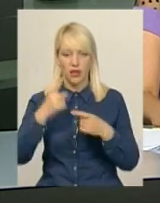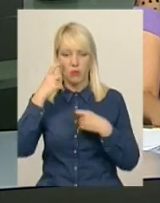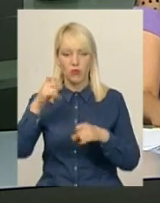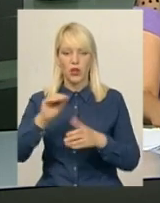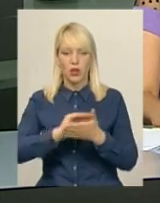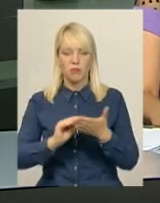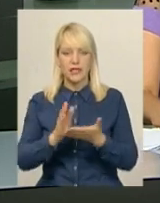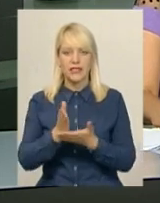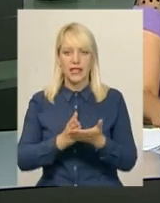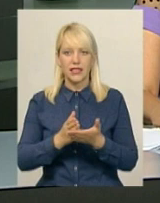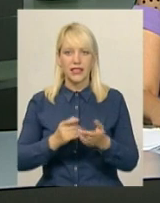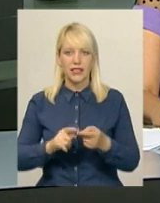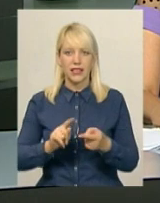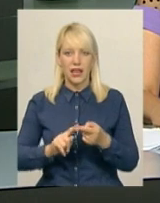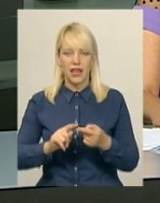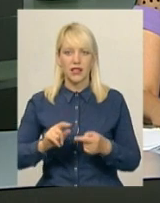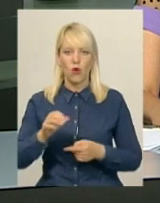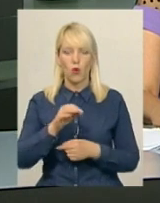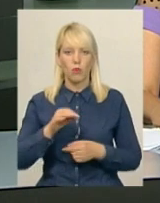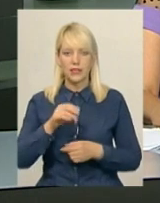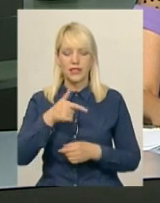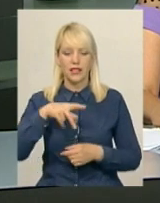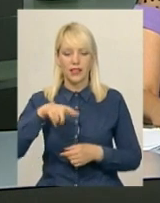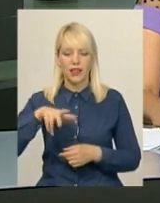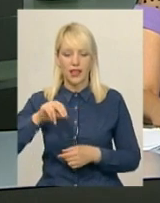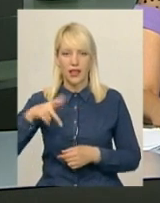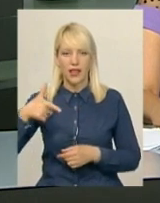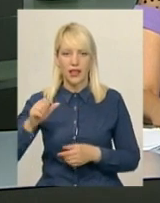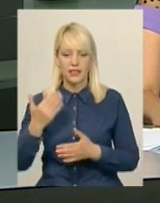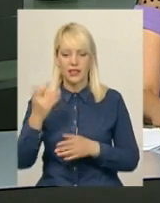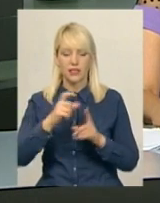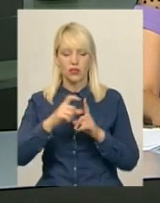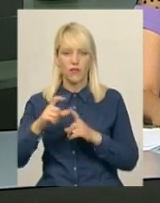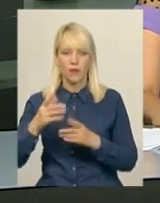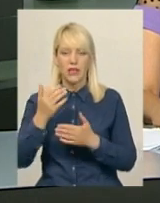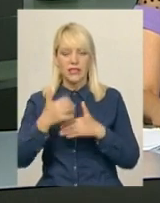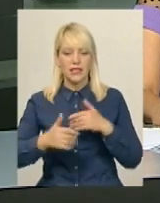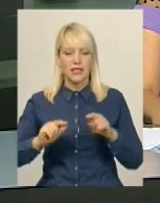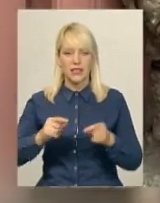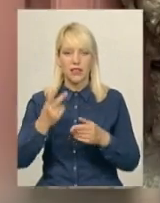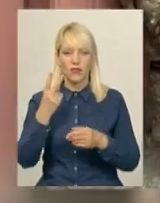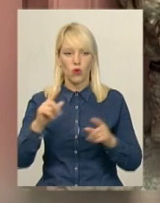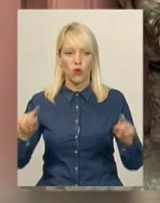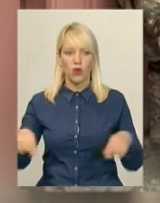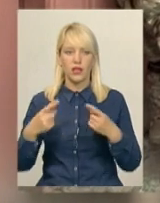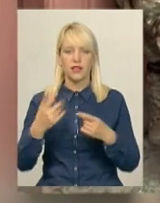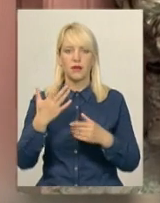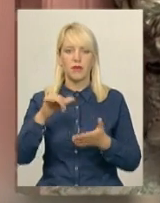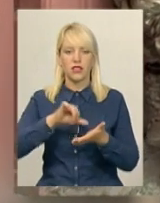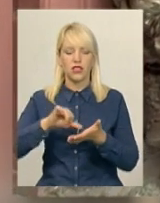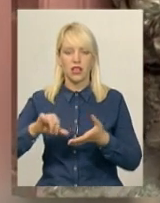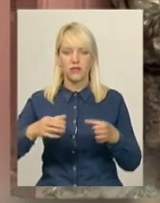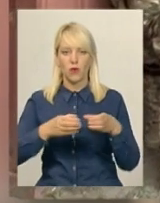-секретар головного управління Нацполіції в області Інна Глега. За її словами, серед затриманих – двоє організаторів та п'ять членів